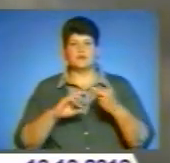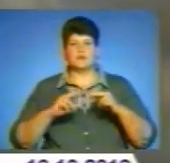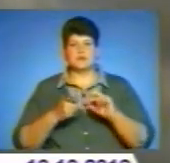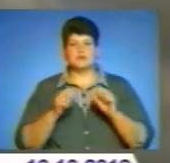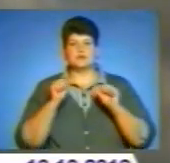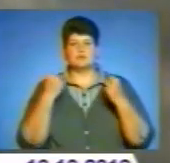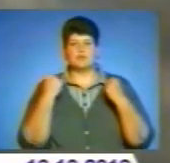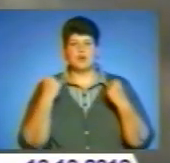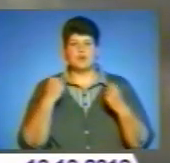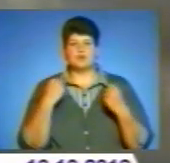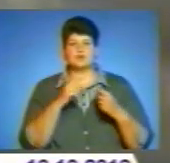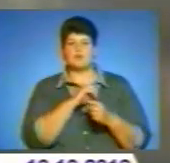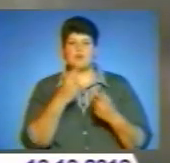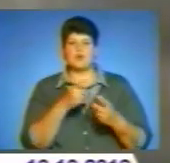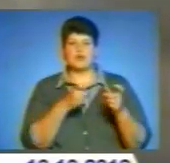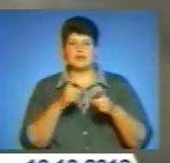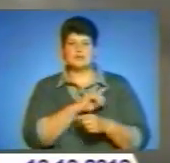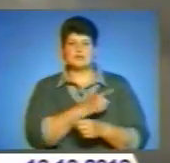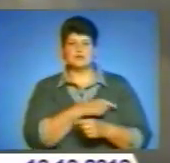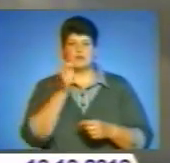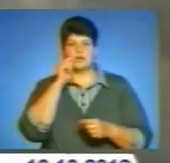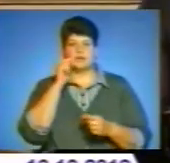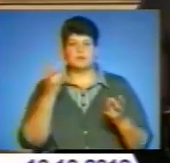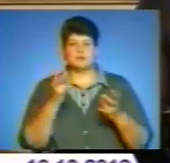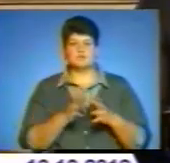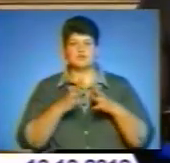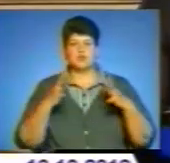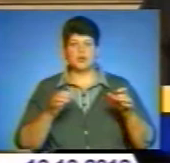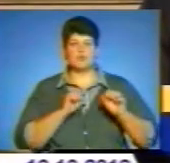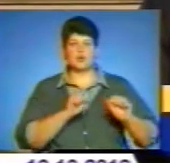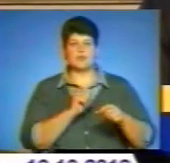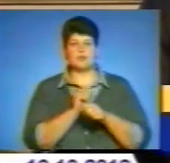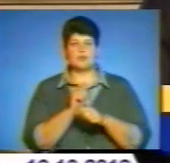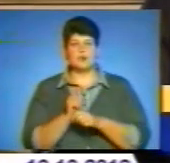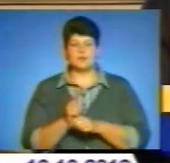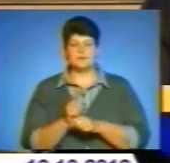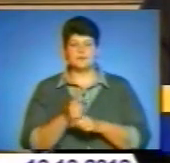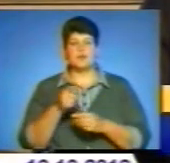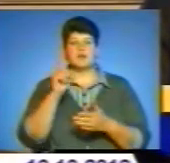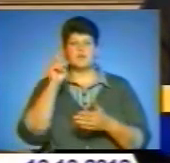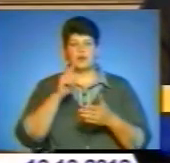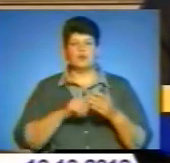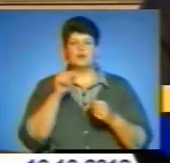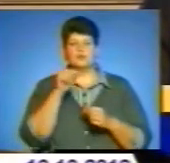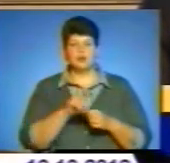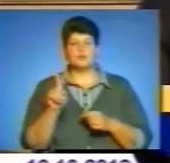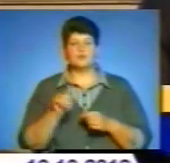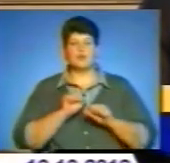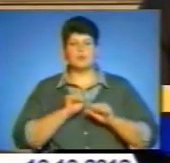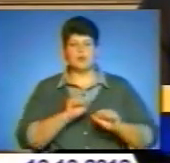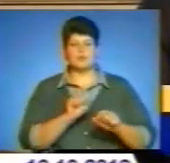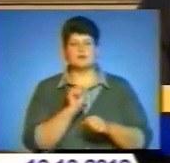сил України. Щороку, наголосив глава держави, необхідно збільшувати оборонне замовлення. Переконаний в тому, що оборонне